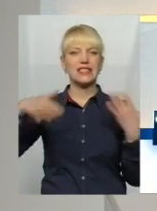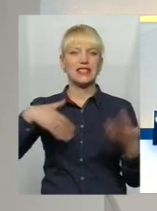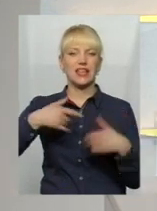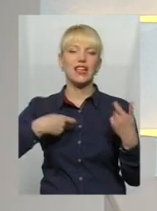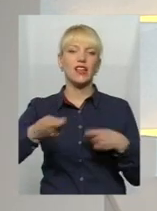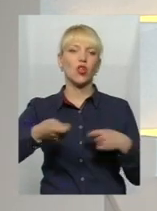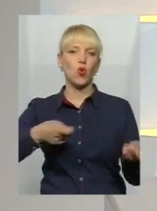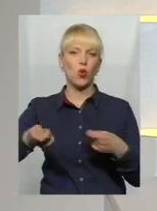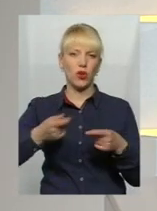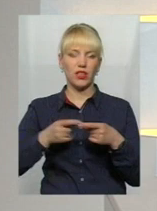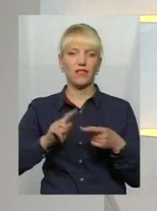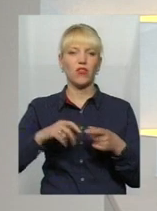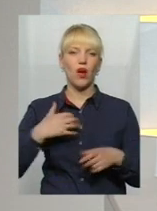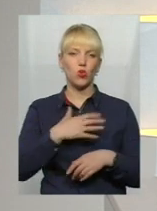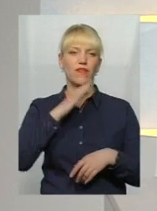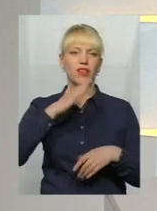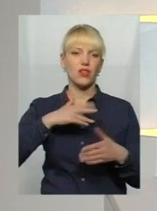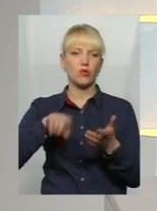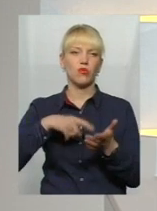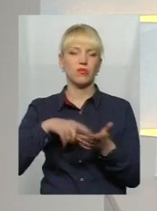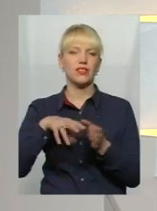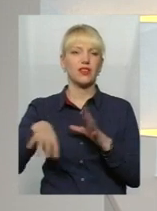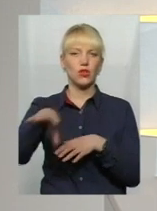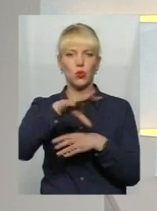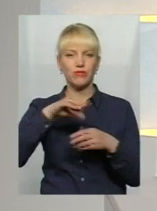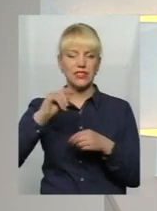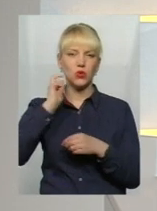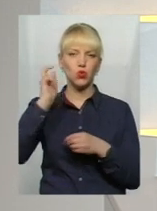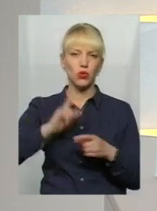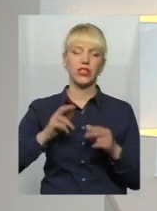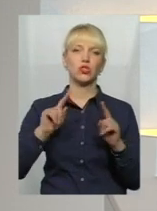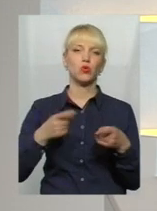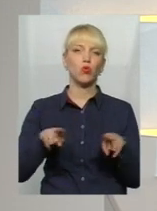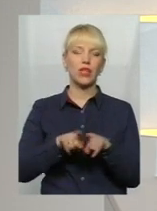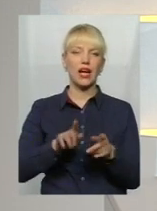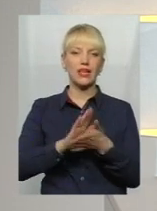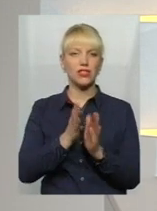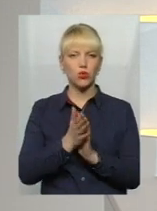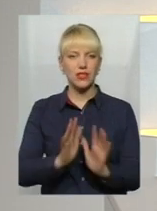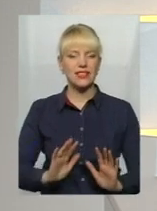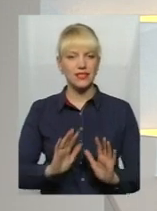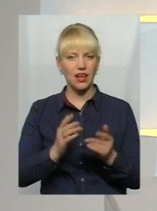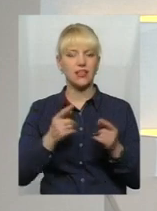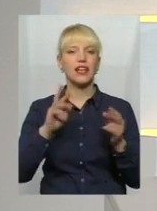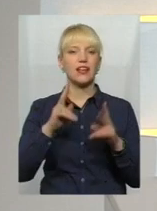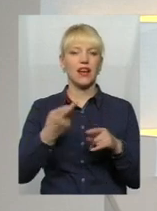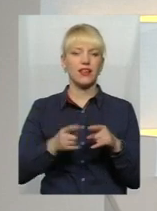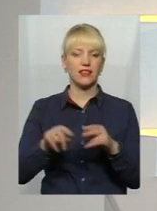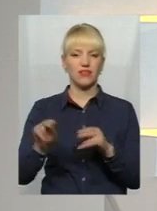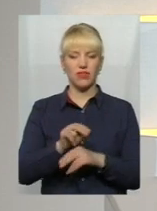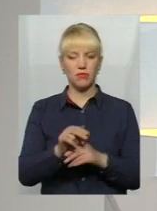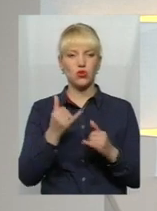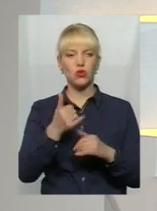актуальна у нашому місці, як і у всій Україні. І чому така ситуація склалася, як її виправити, сьогодні спробуємо